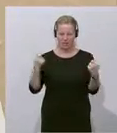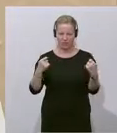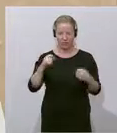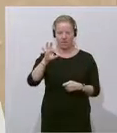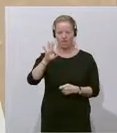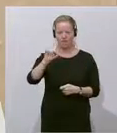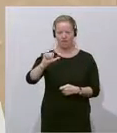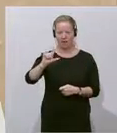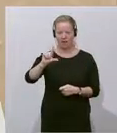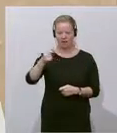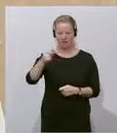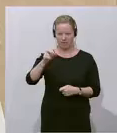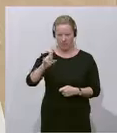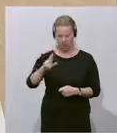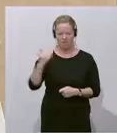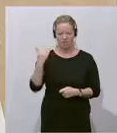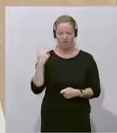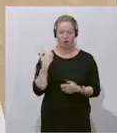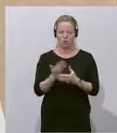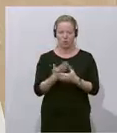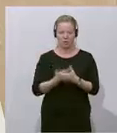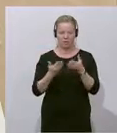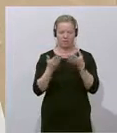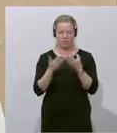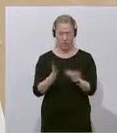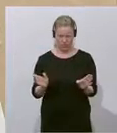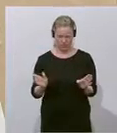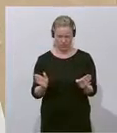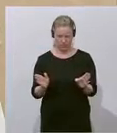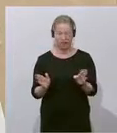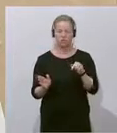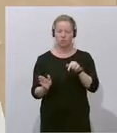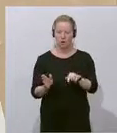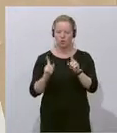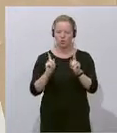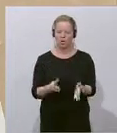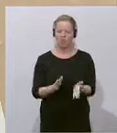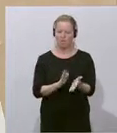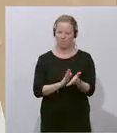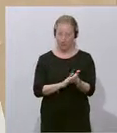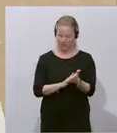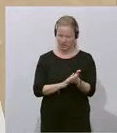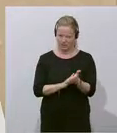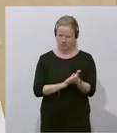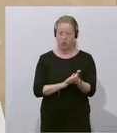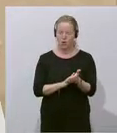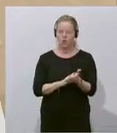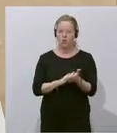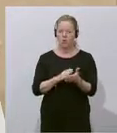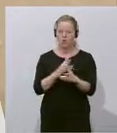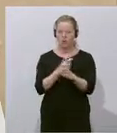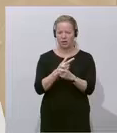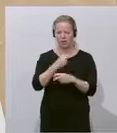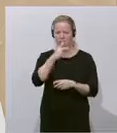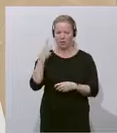ein Dokument veröffentlicht, das belegen soll, dass die österreichische Volkspartei